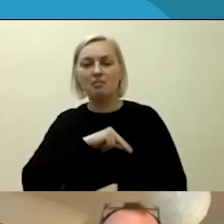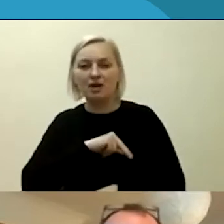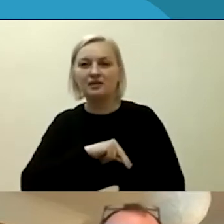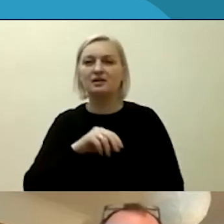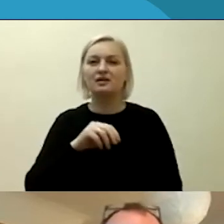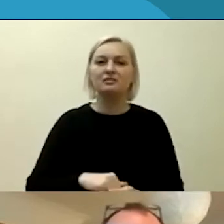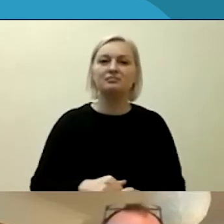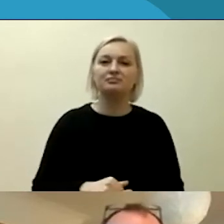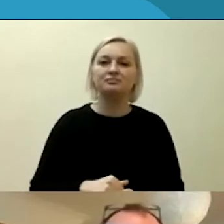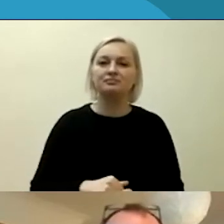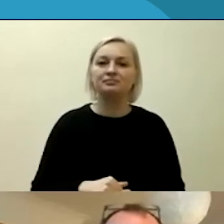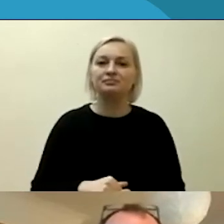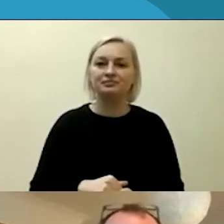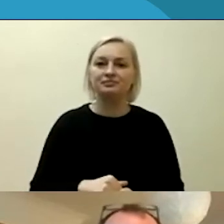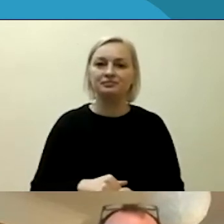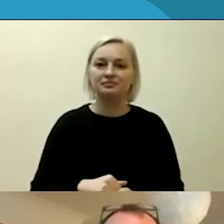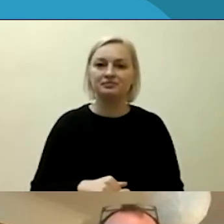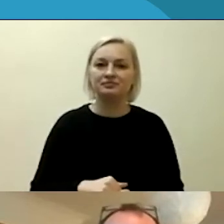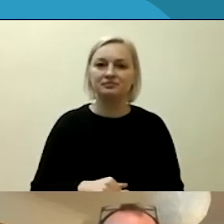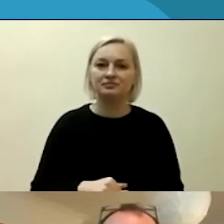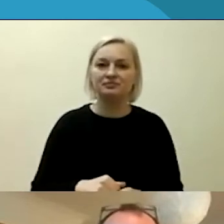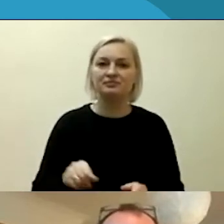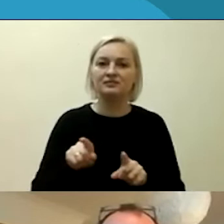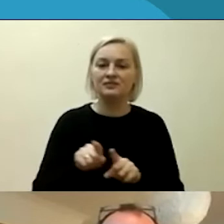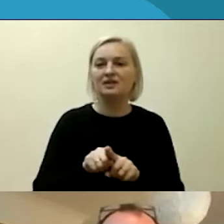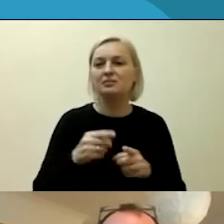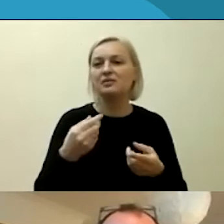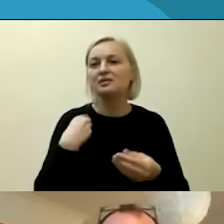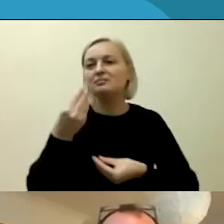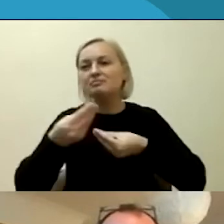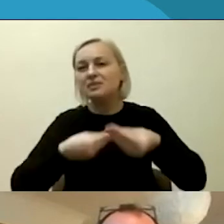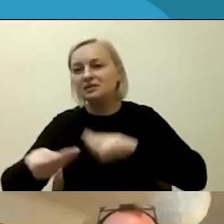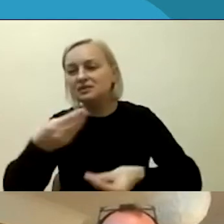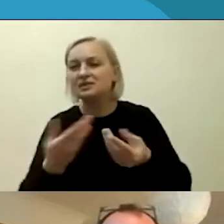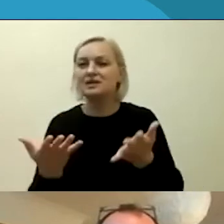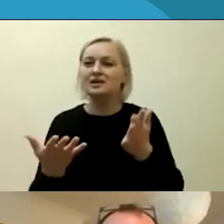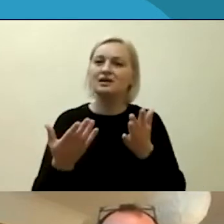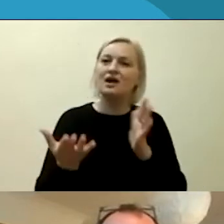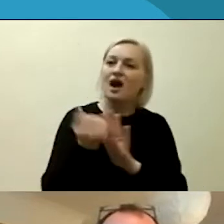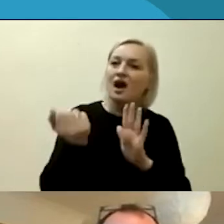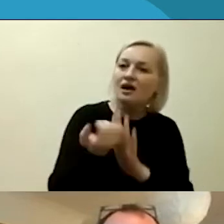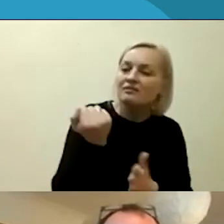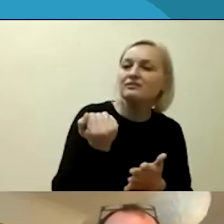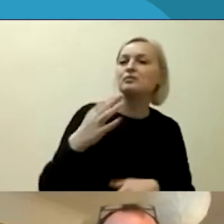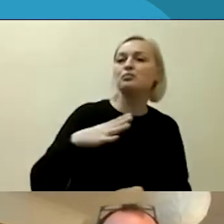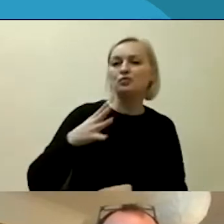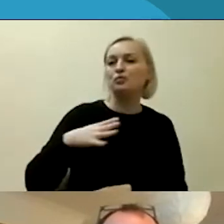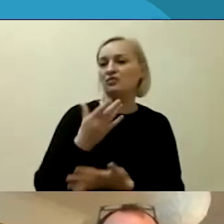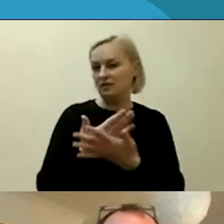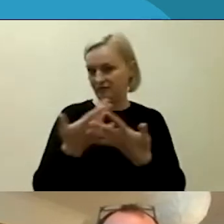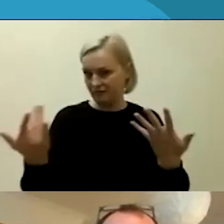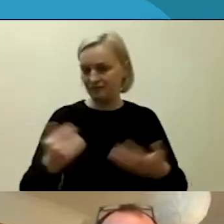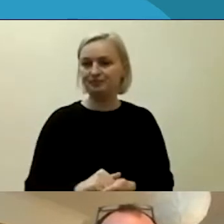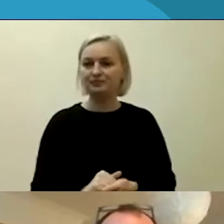Taip pat pasidalinsiu tam tikrais atradimais ir pasiekimais. Ir galbūt šiek